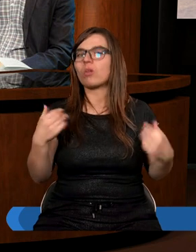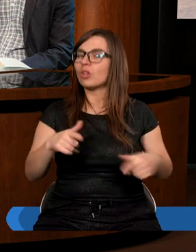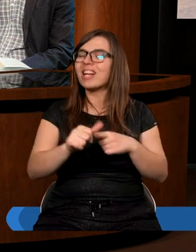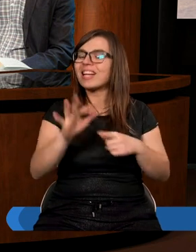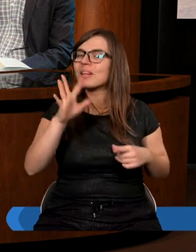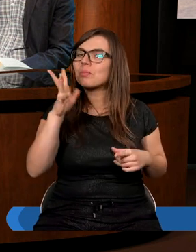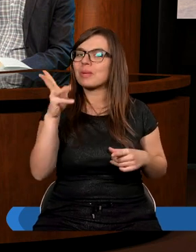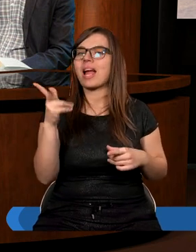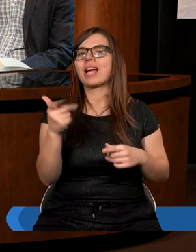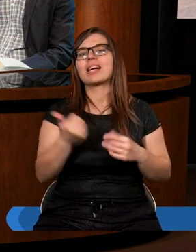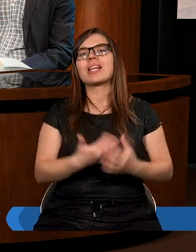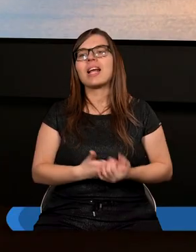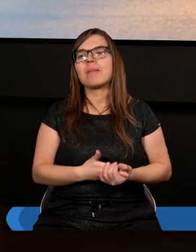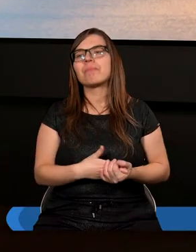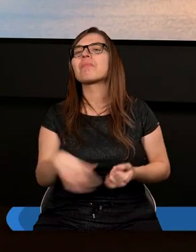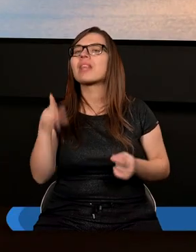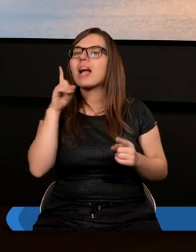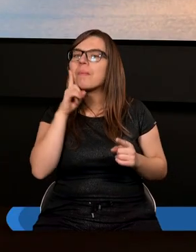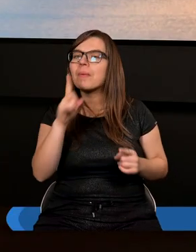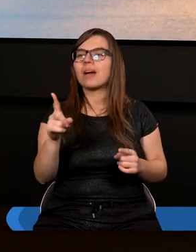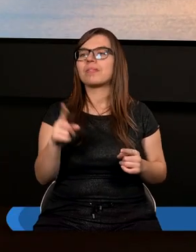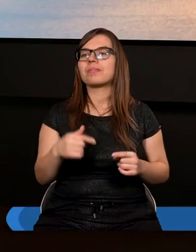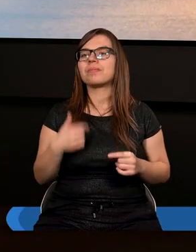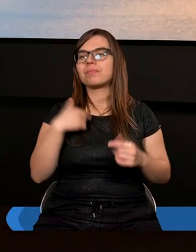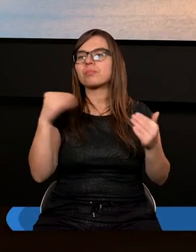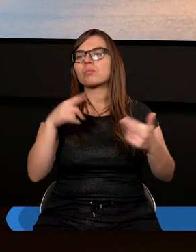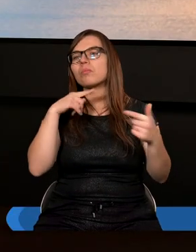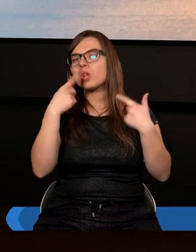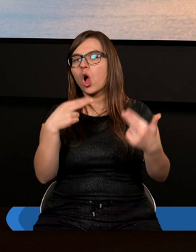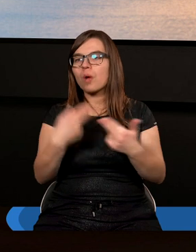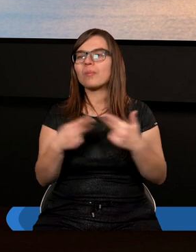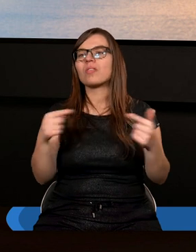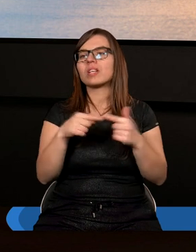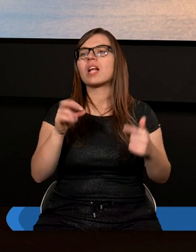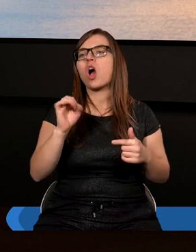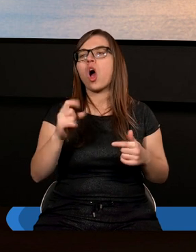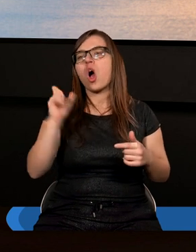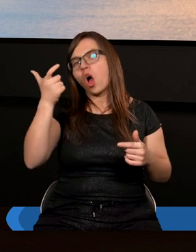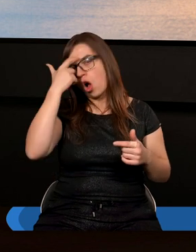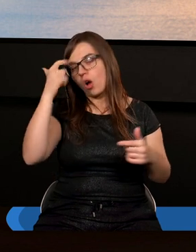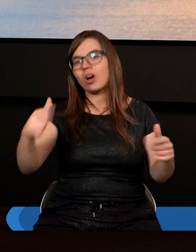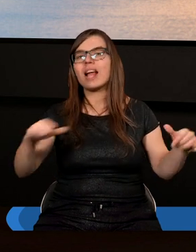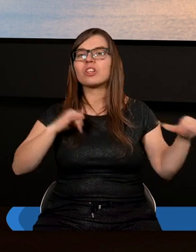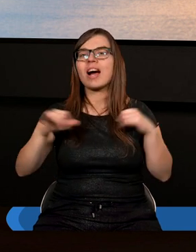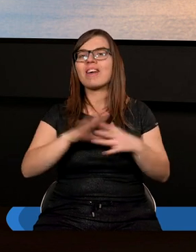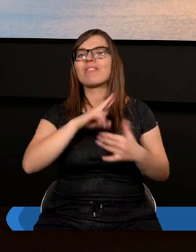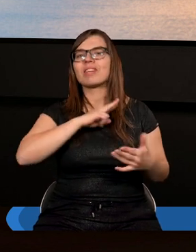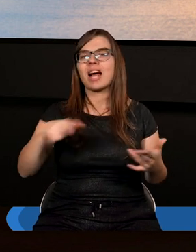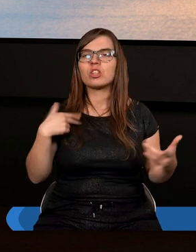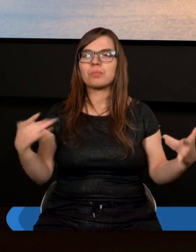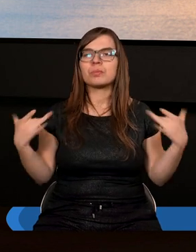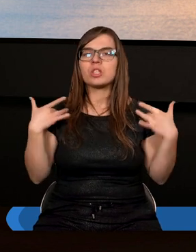piękne. Więc tak naprawdę, aby znaleźć odpowiedź na pytanie o rolę szafarstwa w naszym życiu,